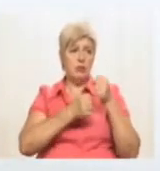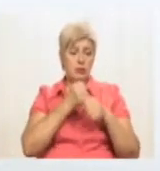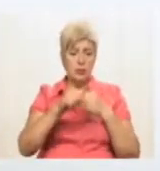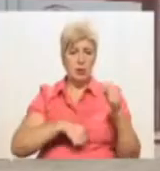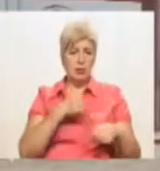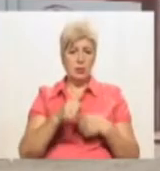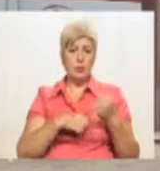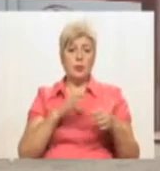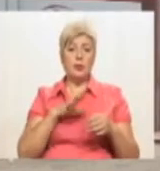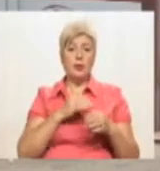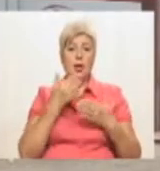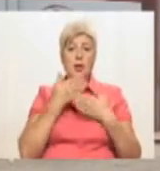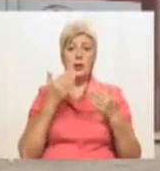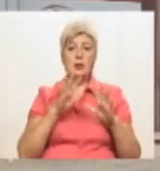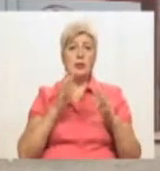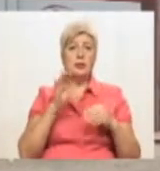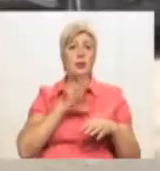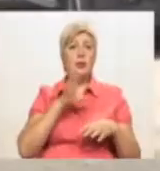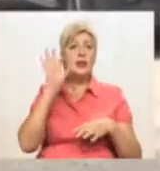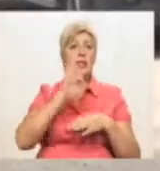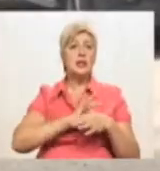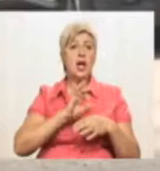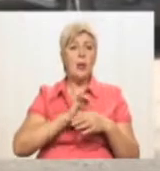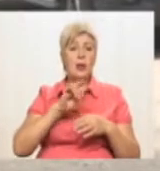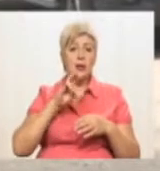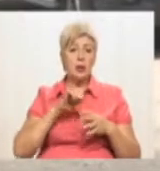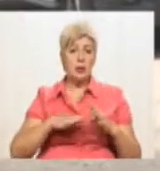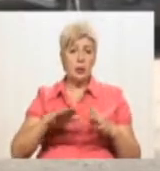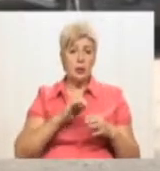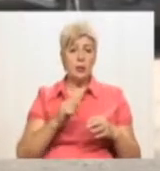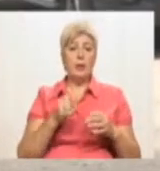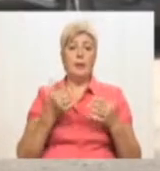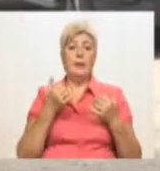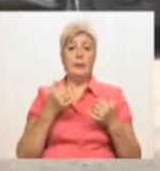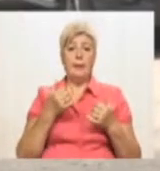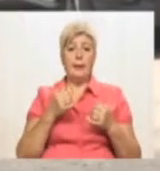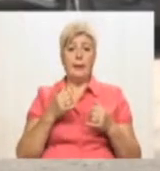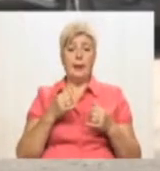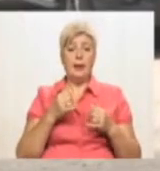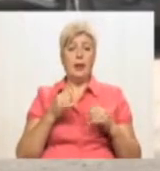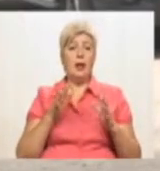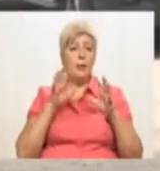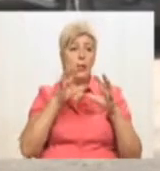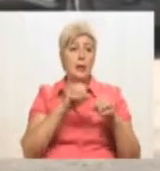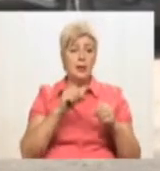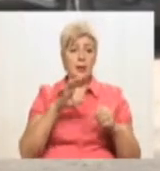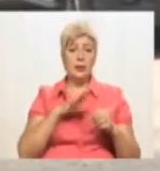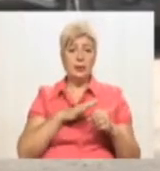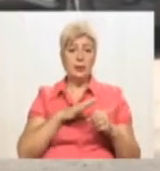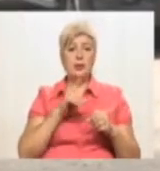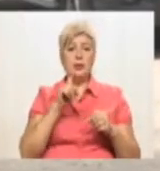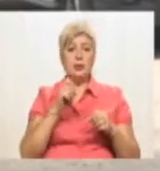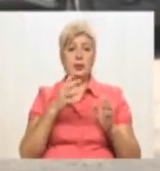останніх випадків було в нас на западному, це перед установкою тривожних кнопок. Нападення було на форс 199,